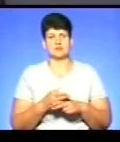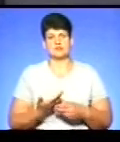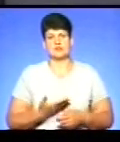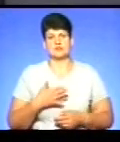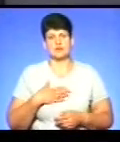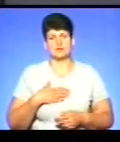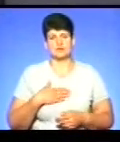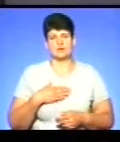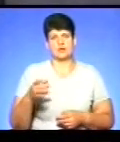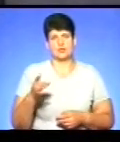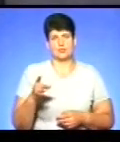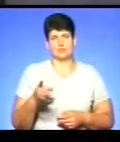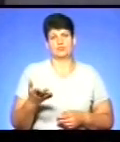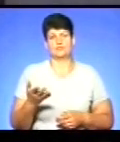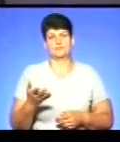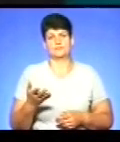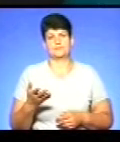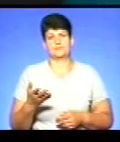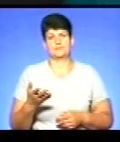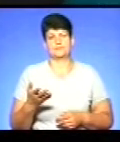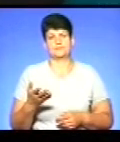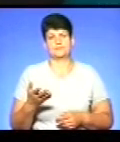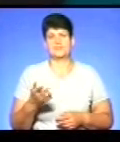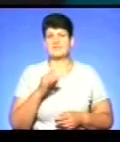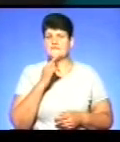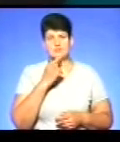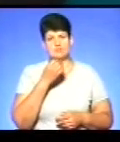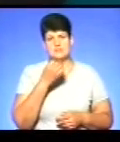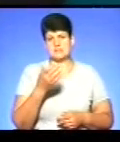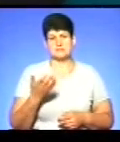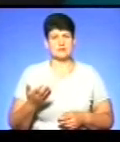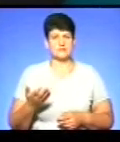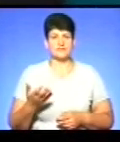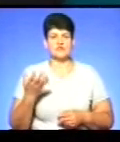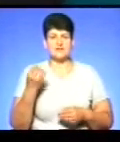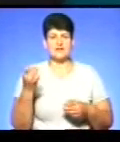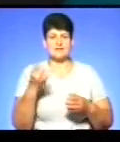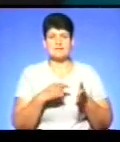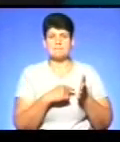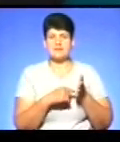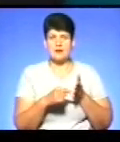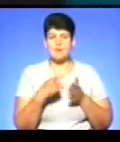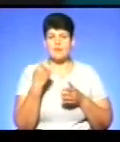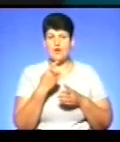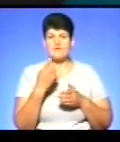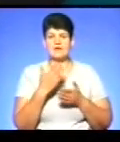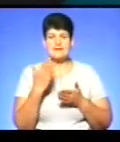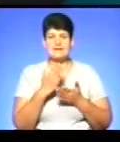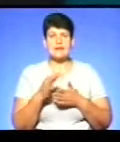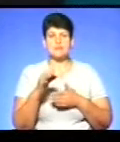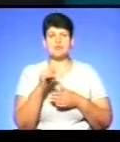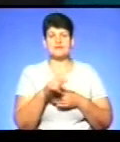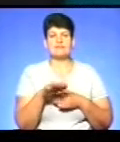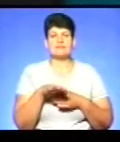ефірного аналогового мовлення? Ну, важко сказати. Ще раз підкреслю, що мова йде про ті території, які